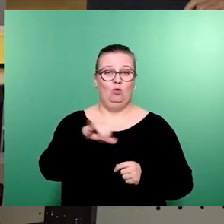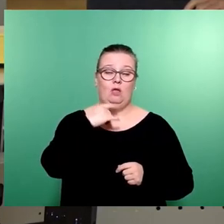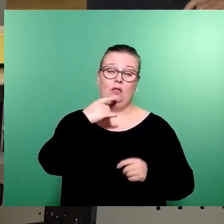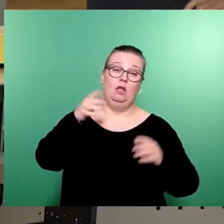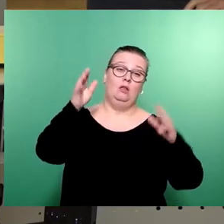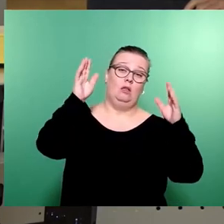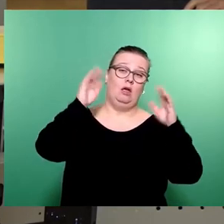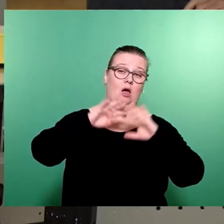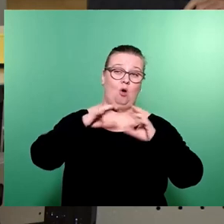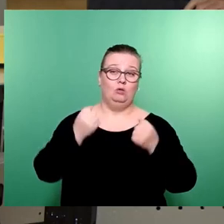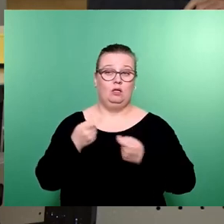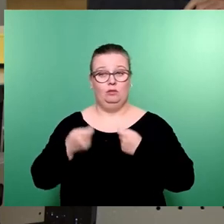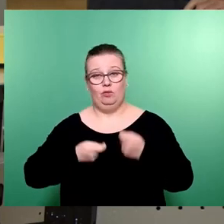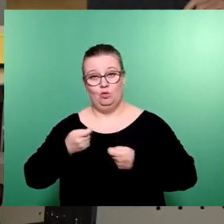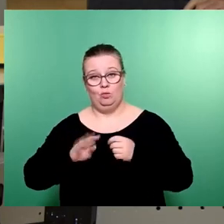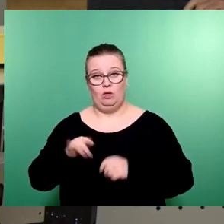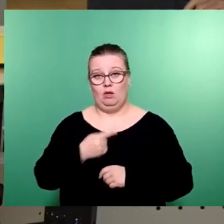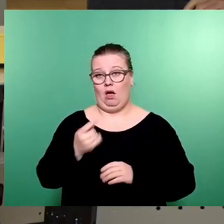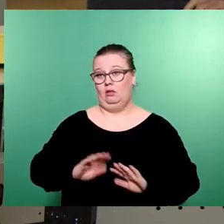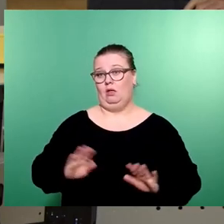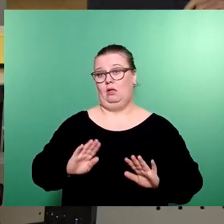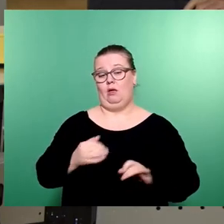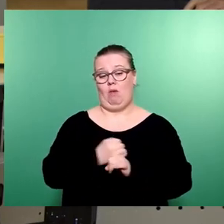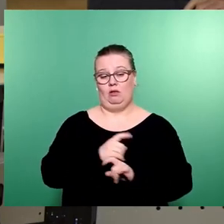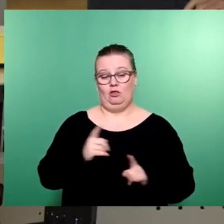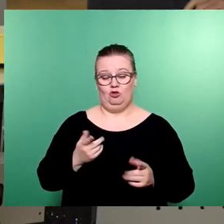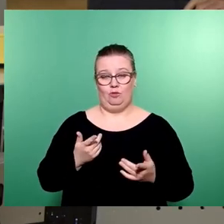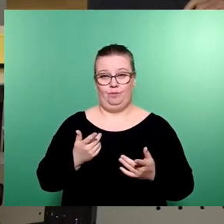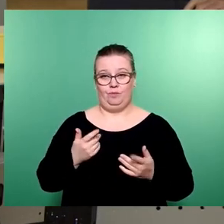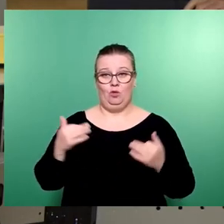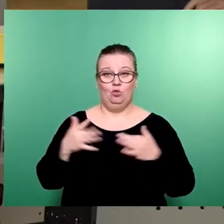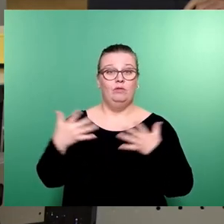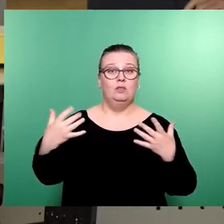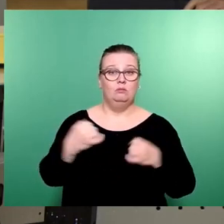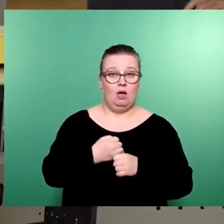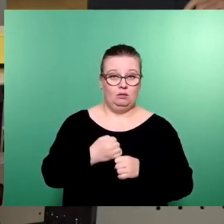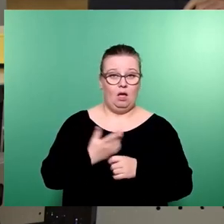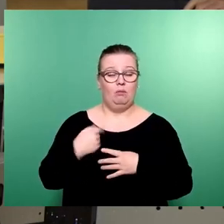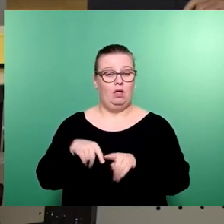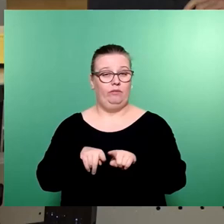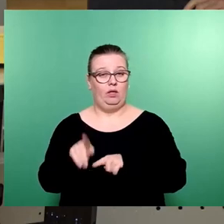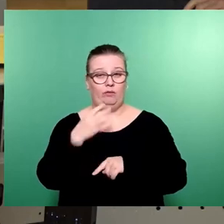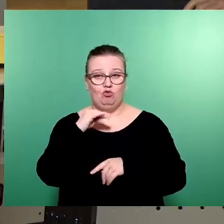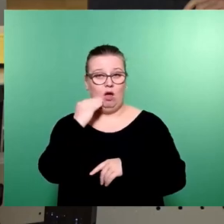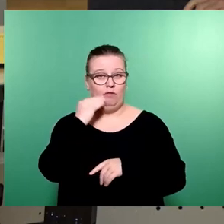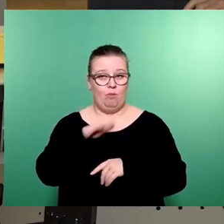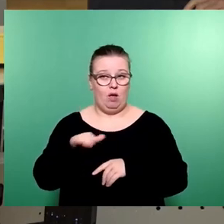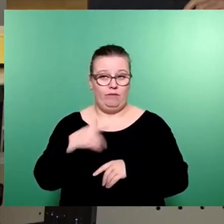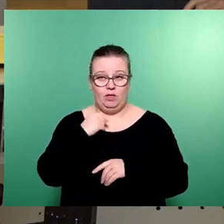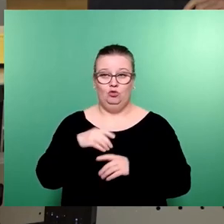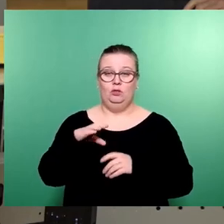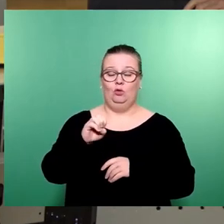Haushaltsfinanzierung über Jahre, nee, nee, das machen wir nicht. Und was machen die Grünen dann? Okay, die FDP will keine Anwohner parken, die CDU will keine